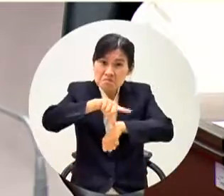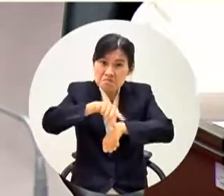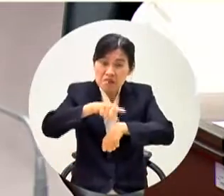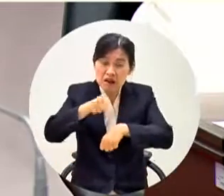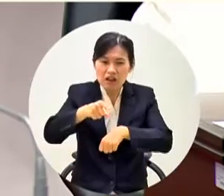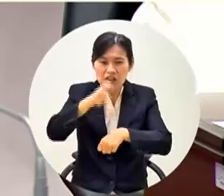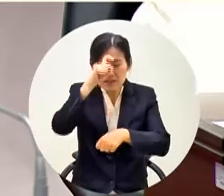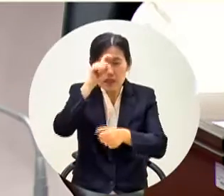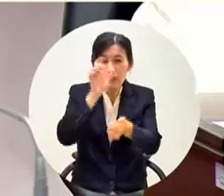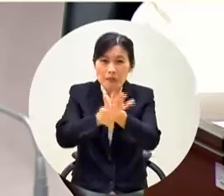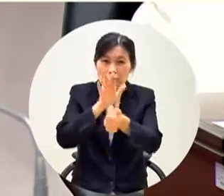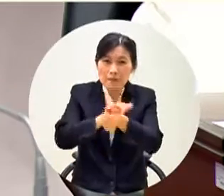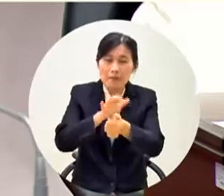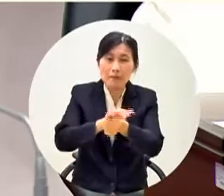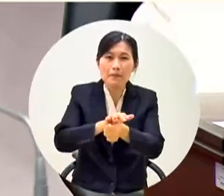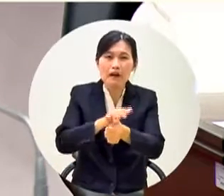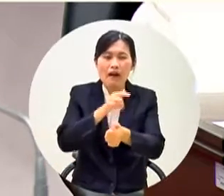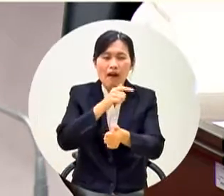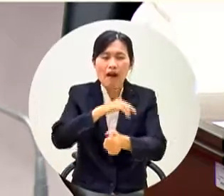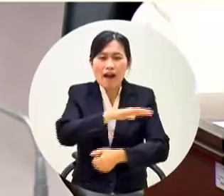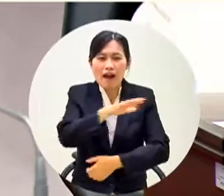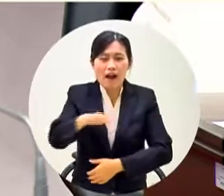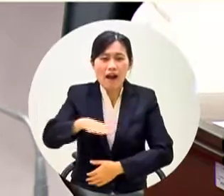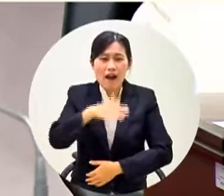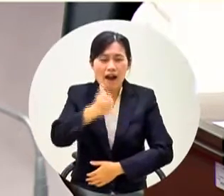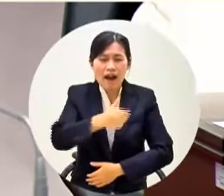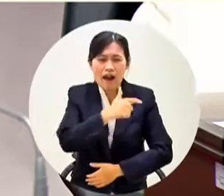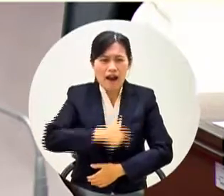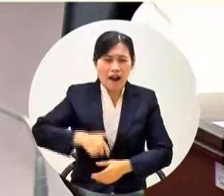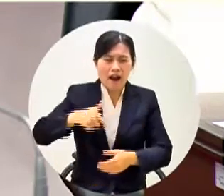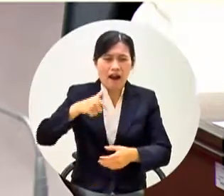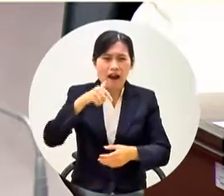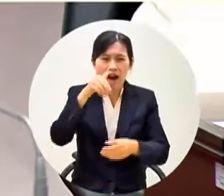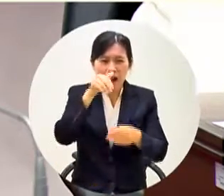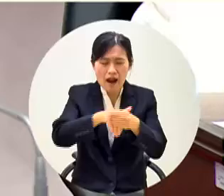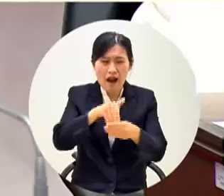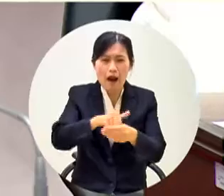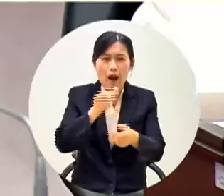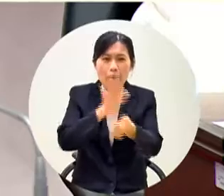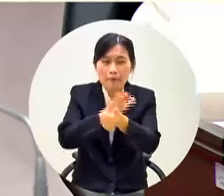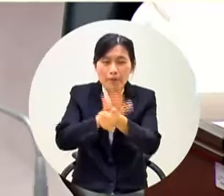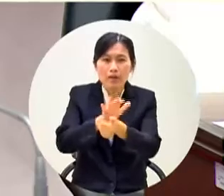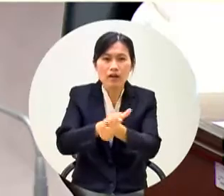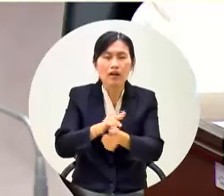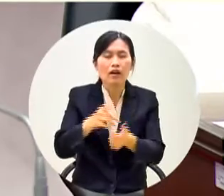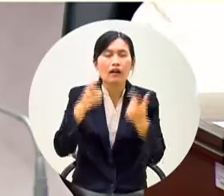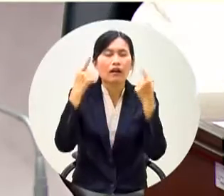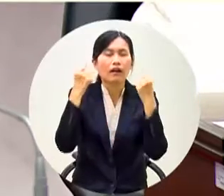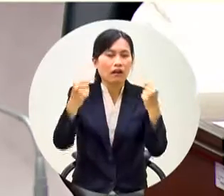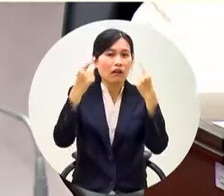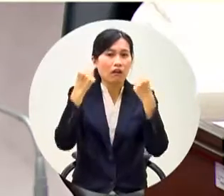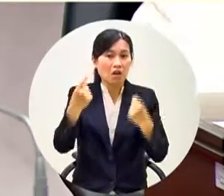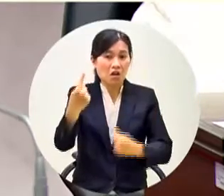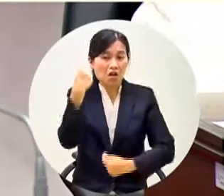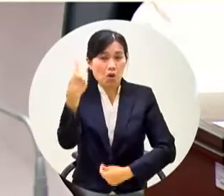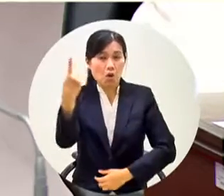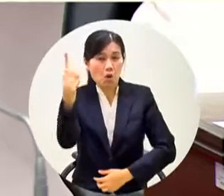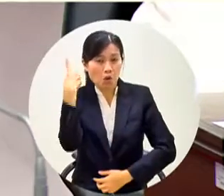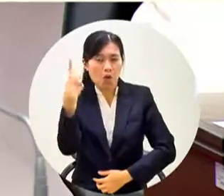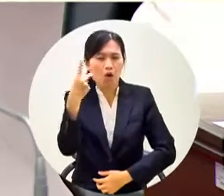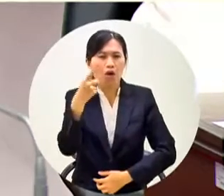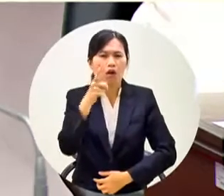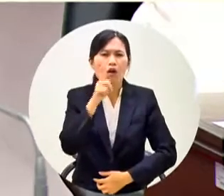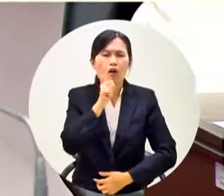市長參選競選難怪他剛剛昨天前天就宣布說他有完成